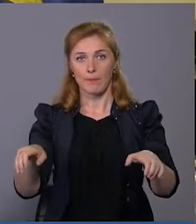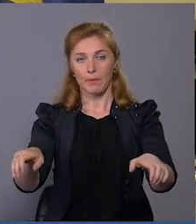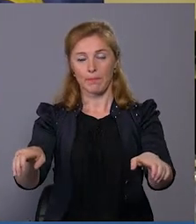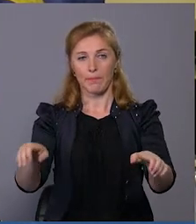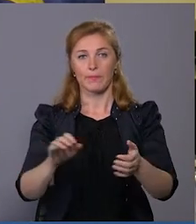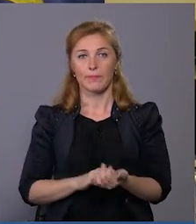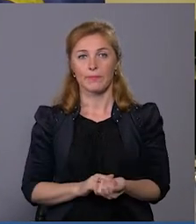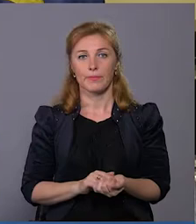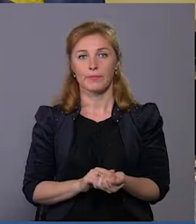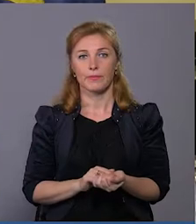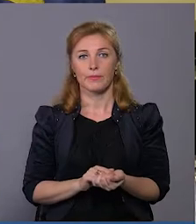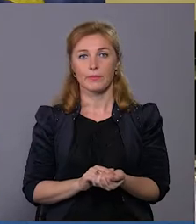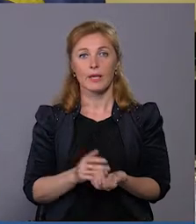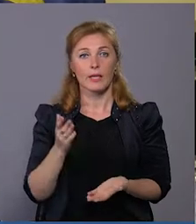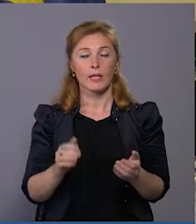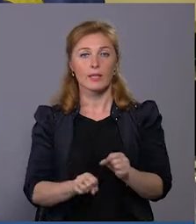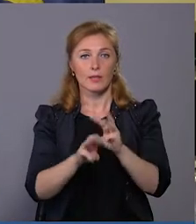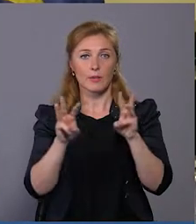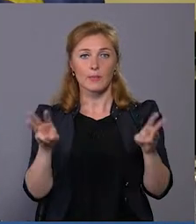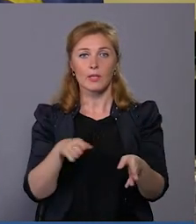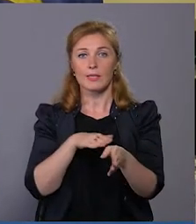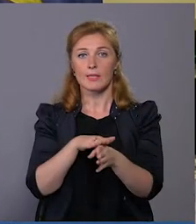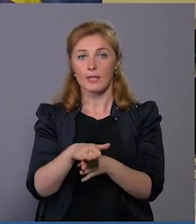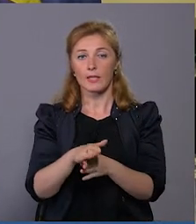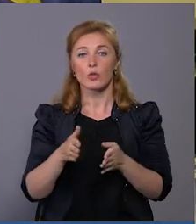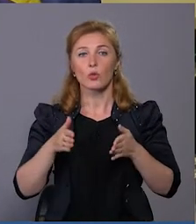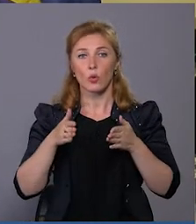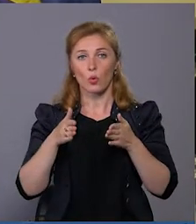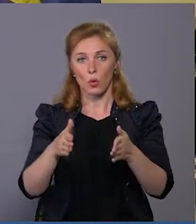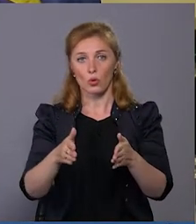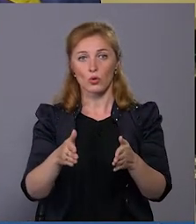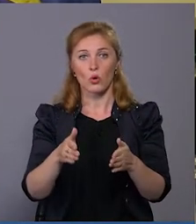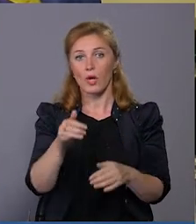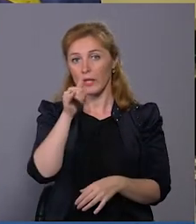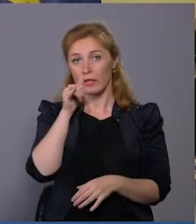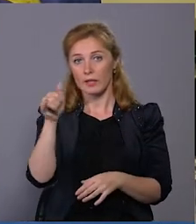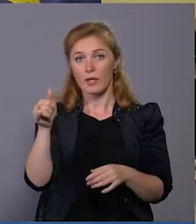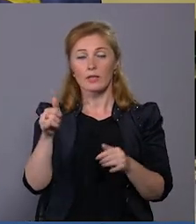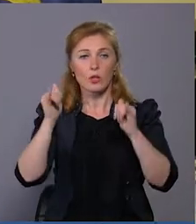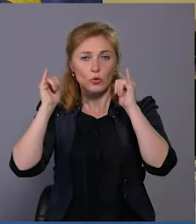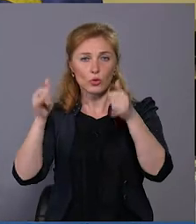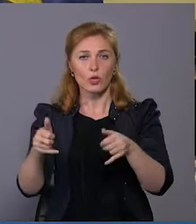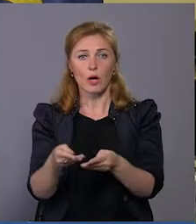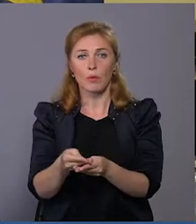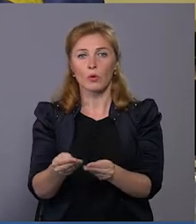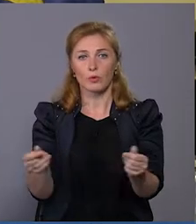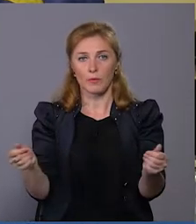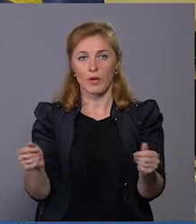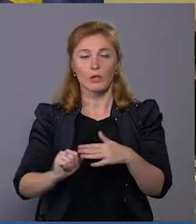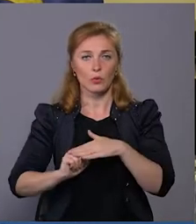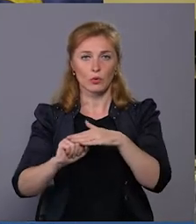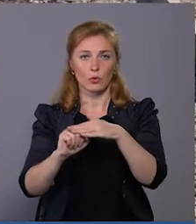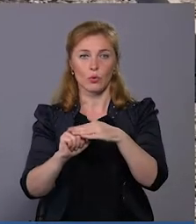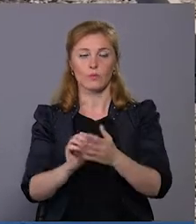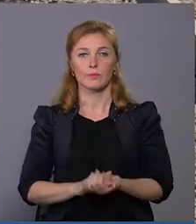який забезпечить цілісність дорожнього покриття і не дозволить розмивати дощам основу